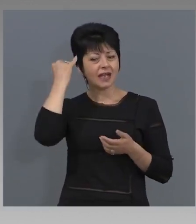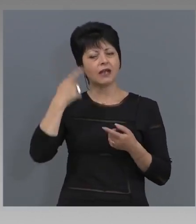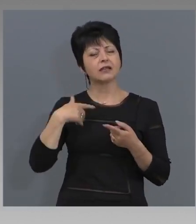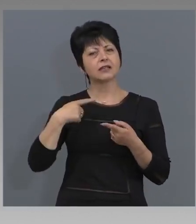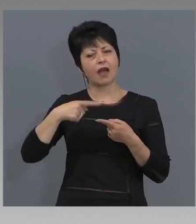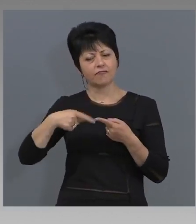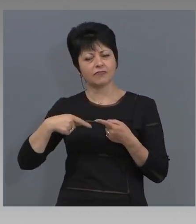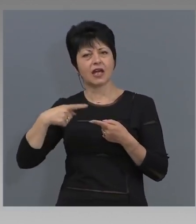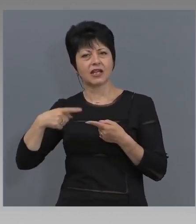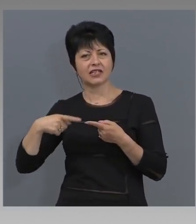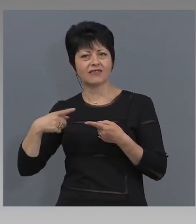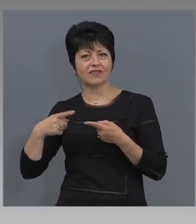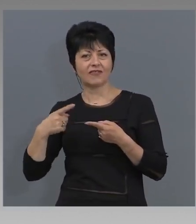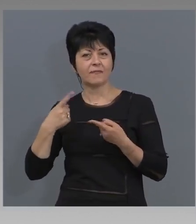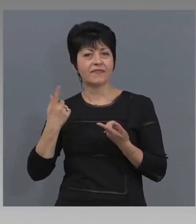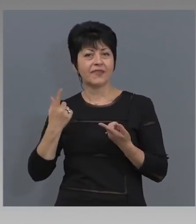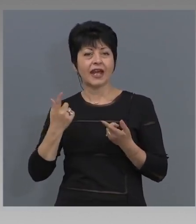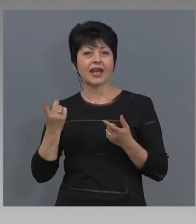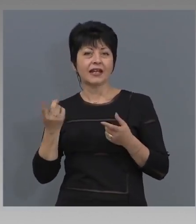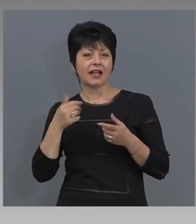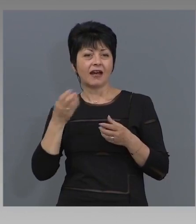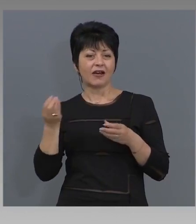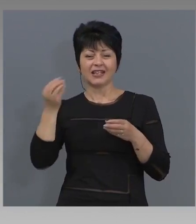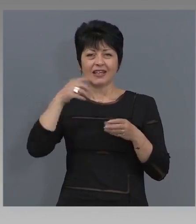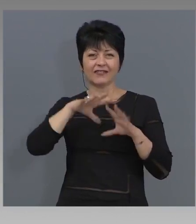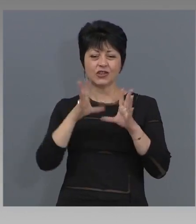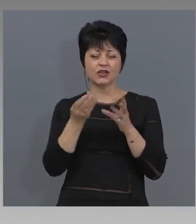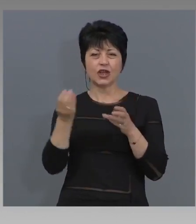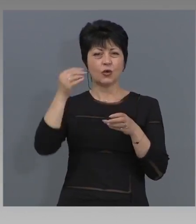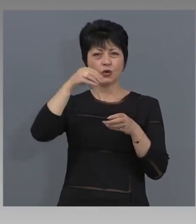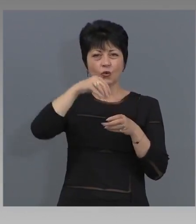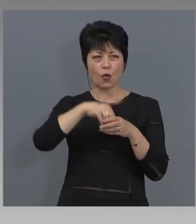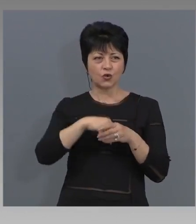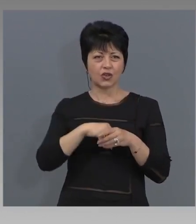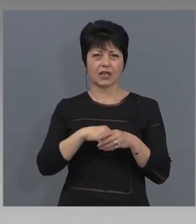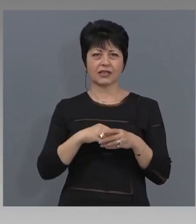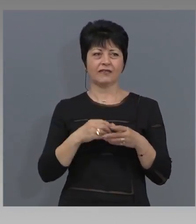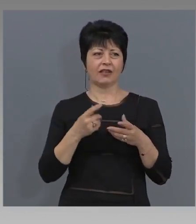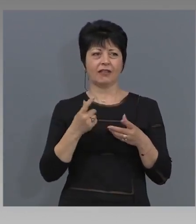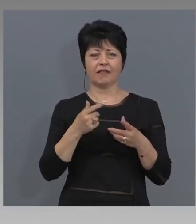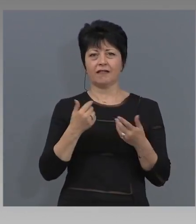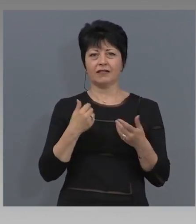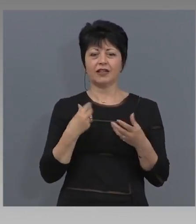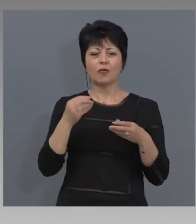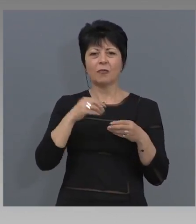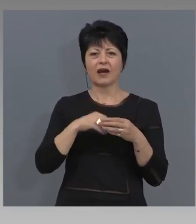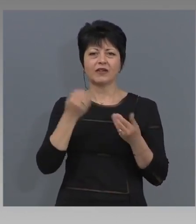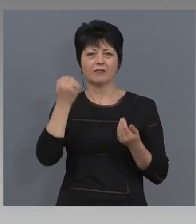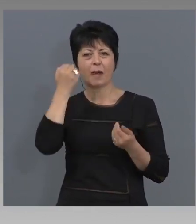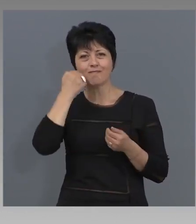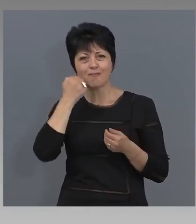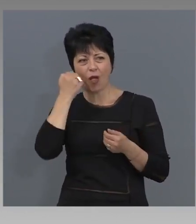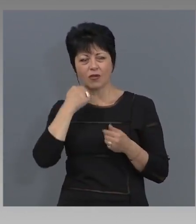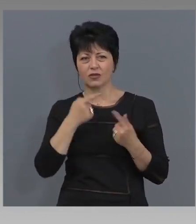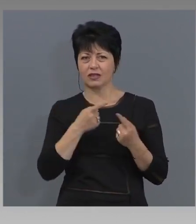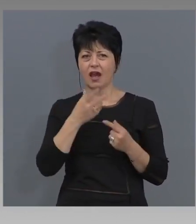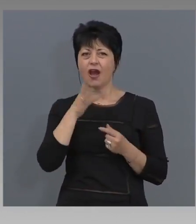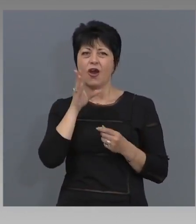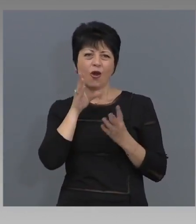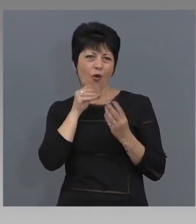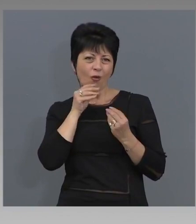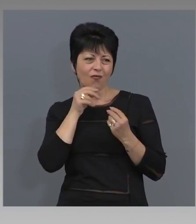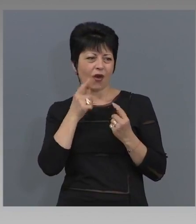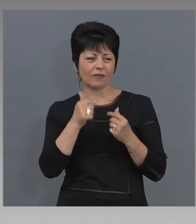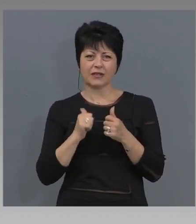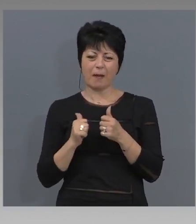всички, които участват в този проект, да добавяме стоеност, да добавяме ползи. Дори, ето, говорим с партньора,